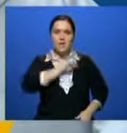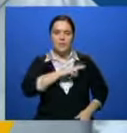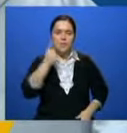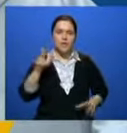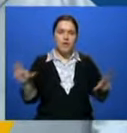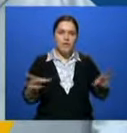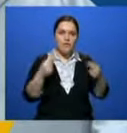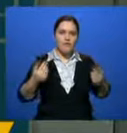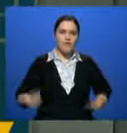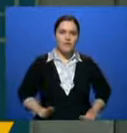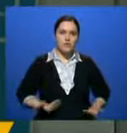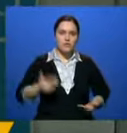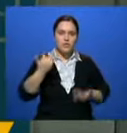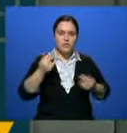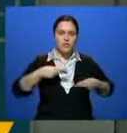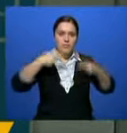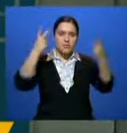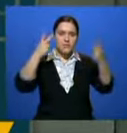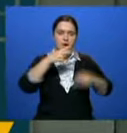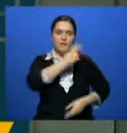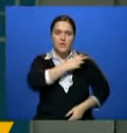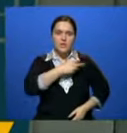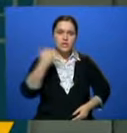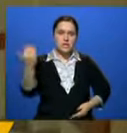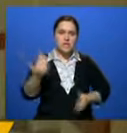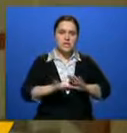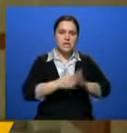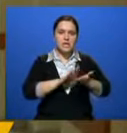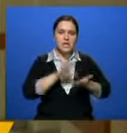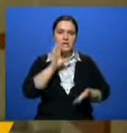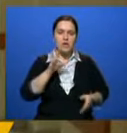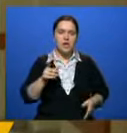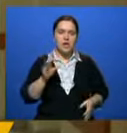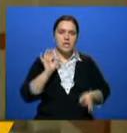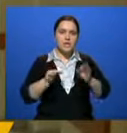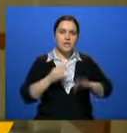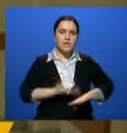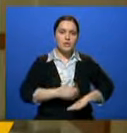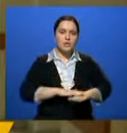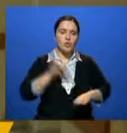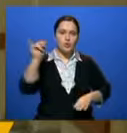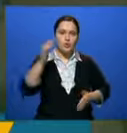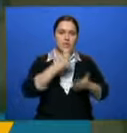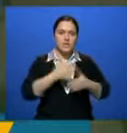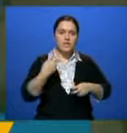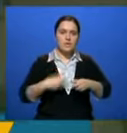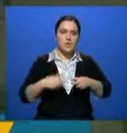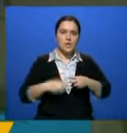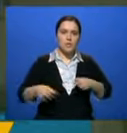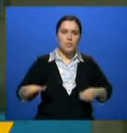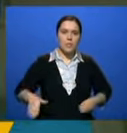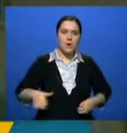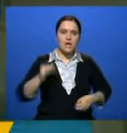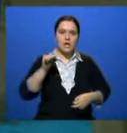пассажиры воздушного судна сегодня пришла в сознание. Врачи оценивают состояние девушки как стабильно тяжелое. У нее диагностированы переломы бедра и